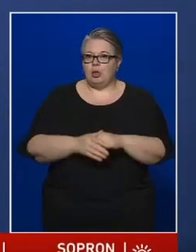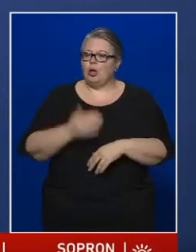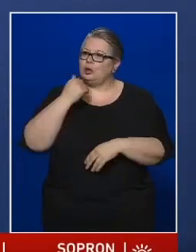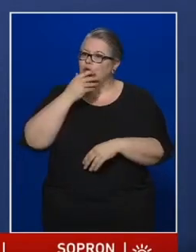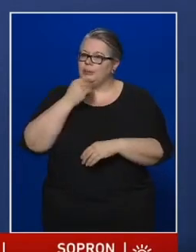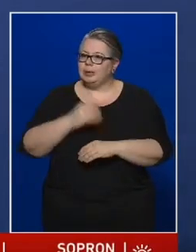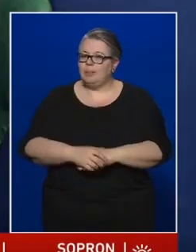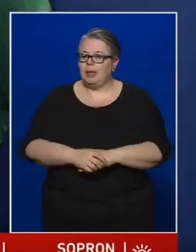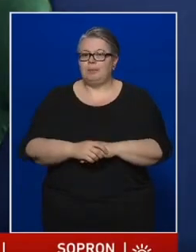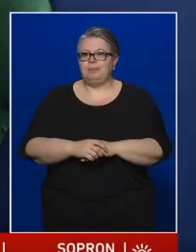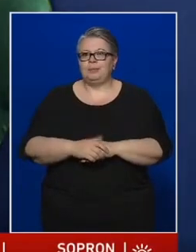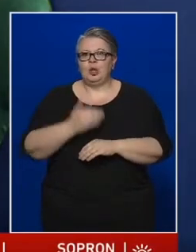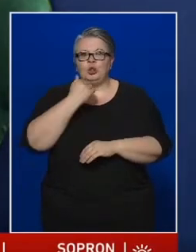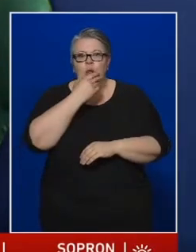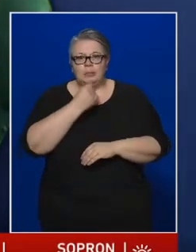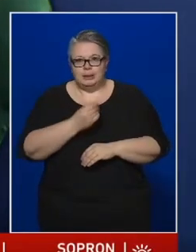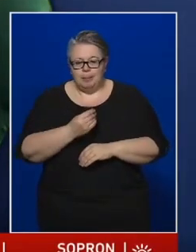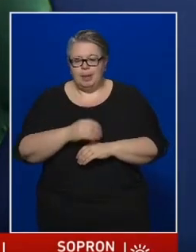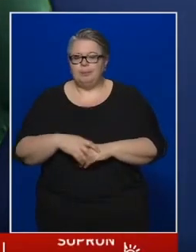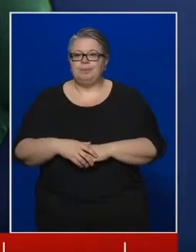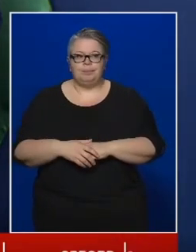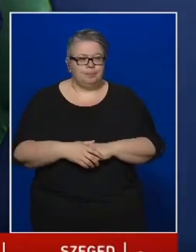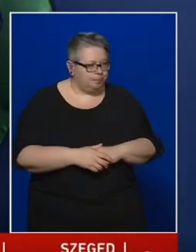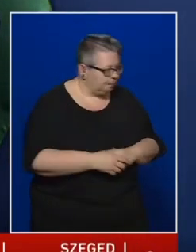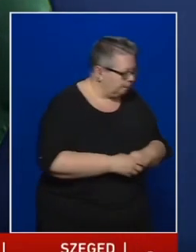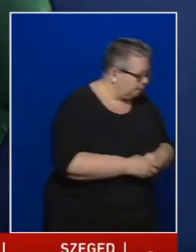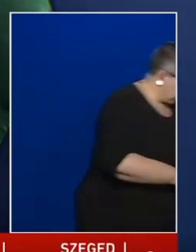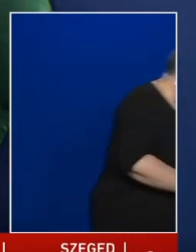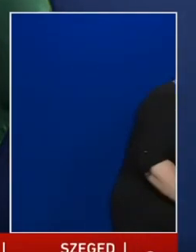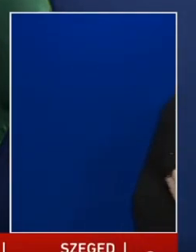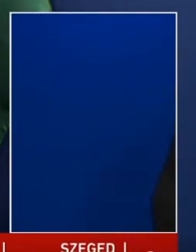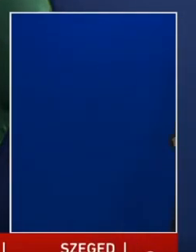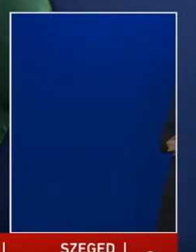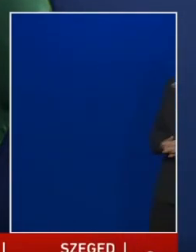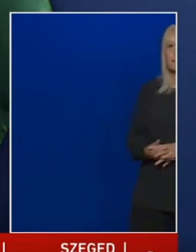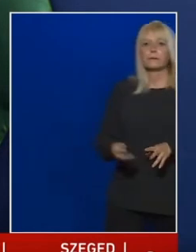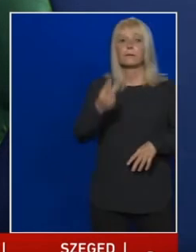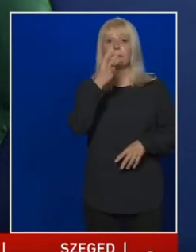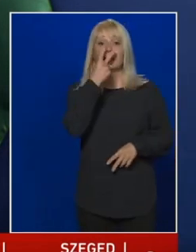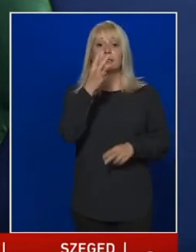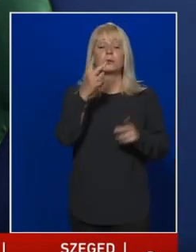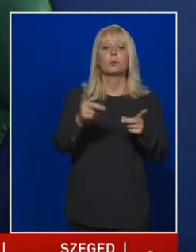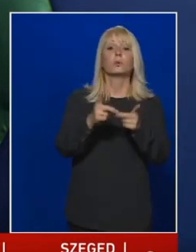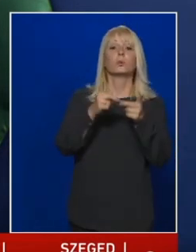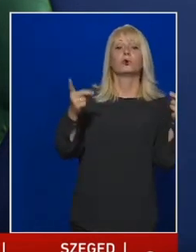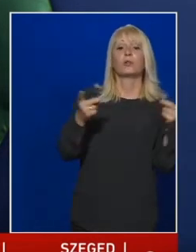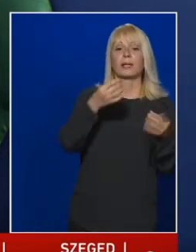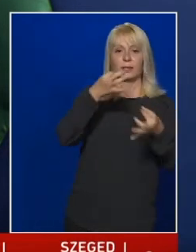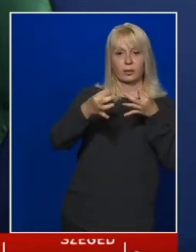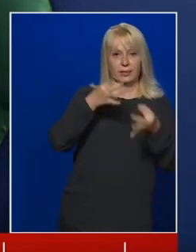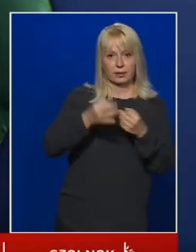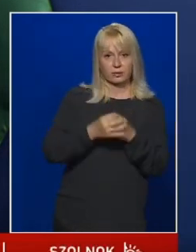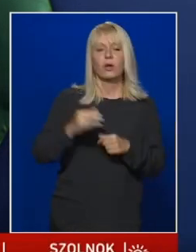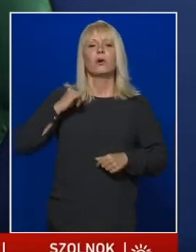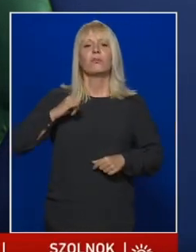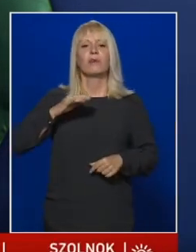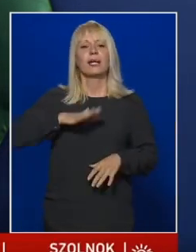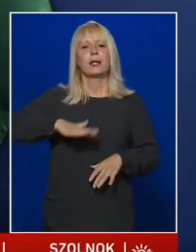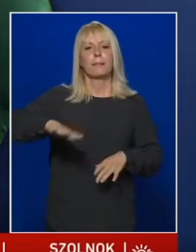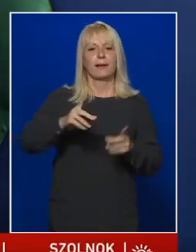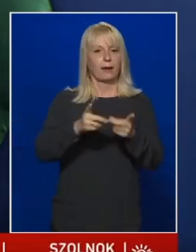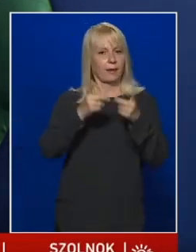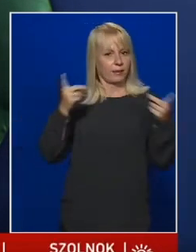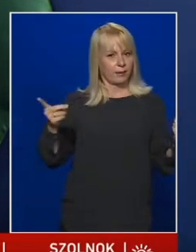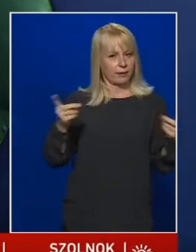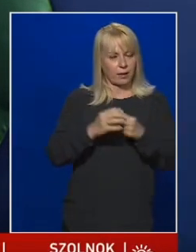Köszönöm szépen! Köszönöm, tiszti főorosasszony! Nézzük az újságírói kérdéseket. A Fejér megyei hírlap megkeresése.